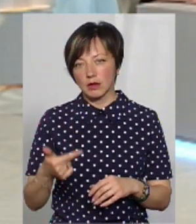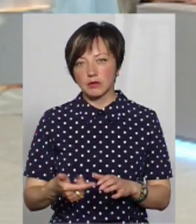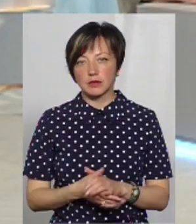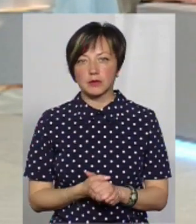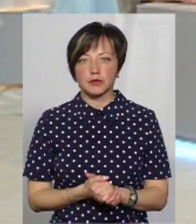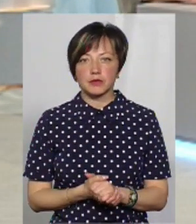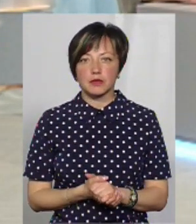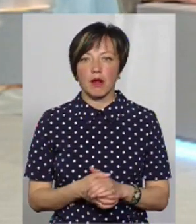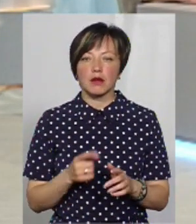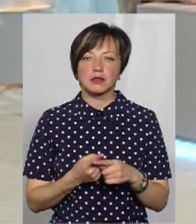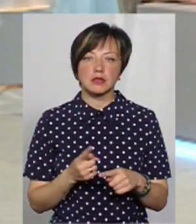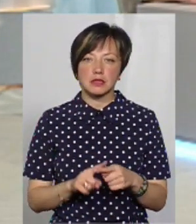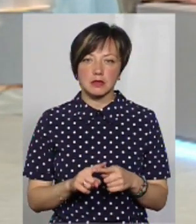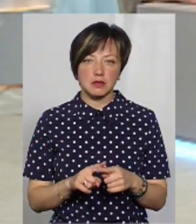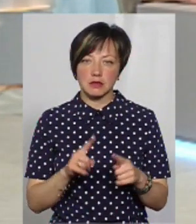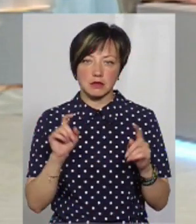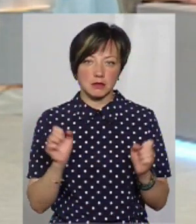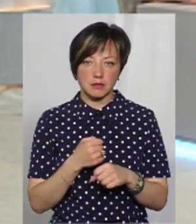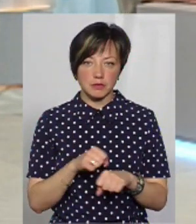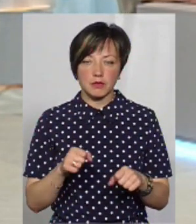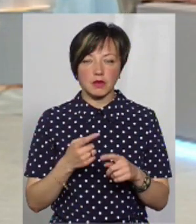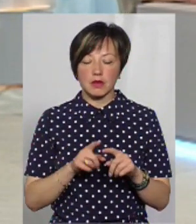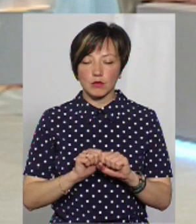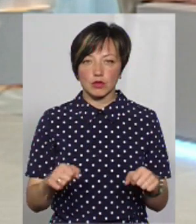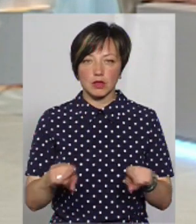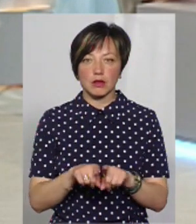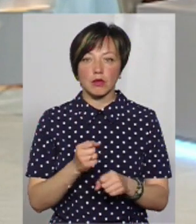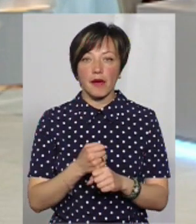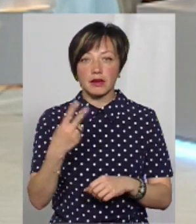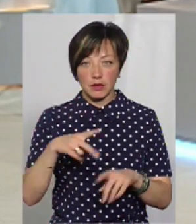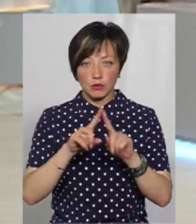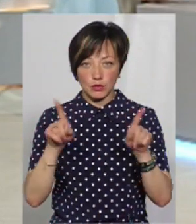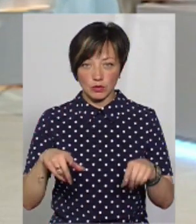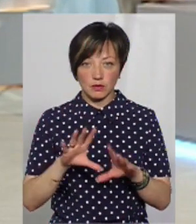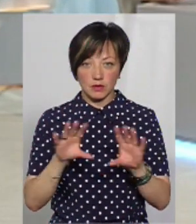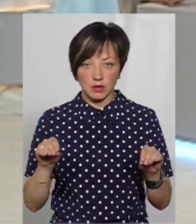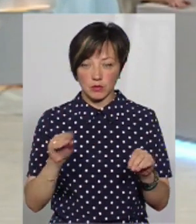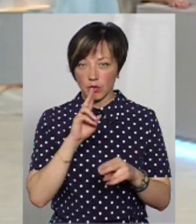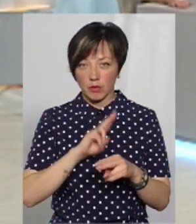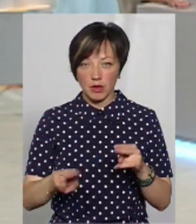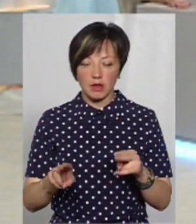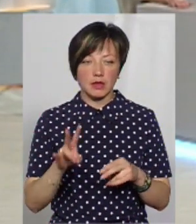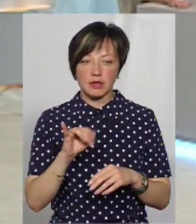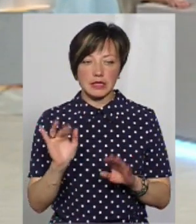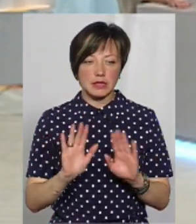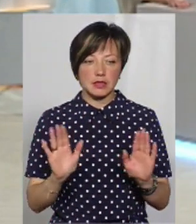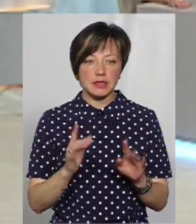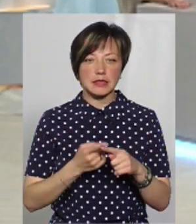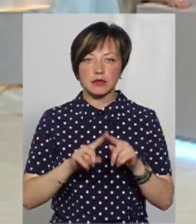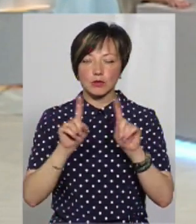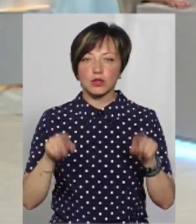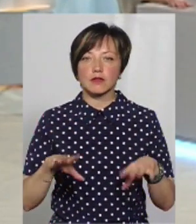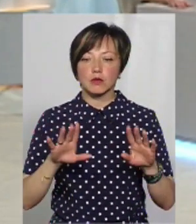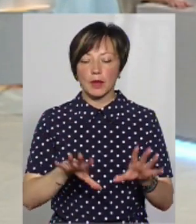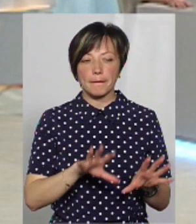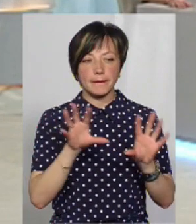відповідальні служби ОТГ – це неприпустимо. А це означає, що ці 20 путівок вже все пропали і не використовується? ні. Ці путівки